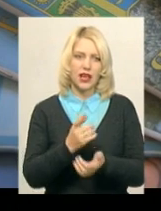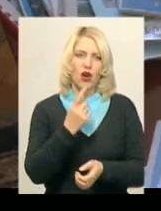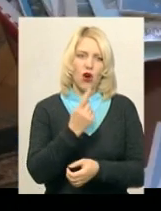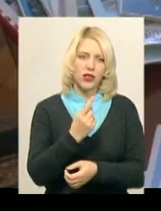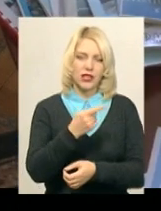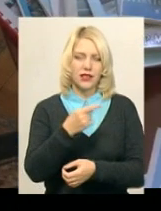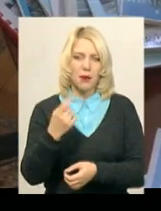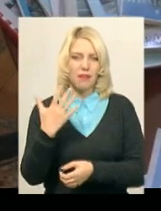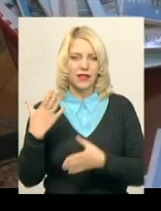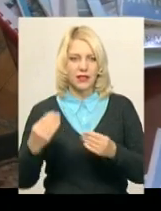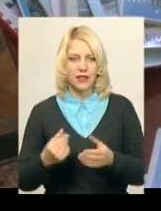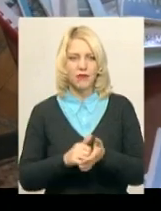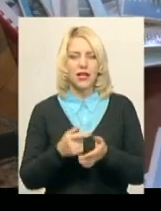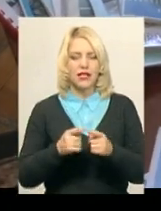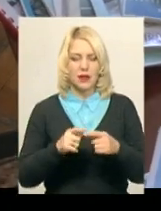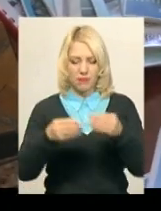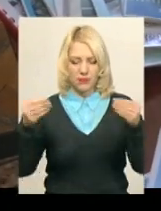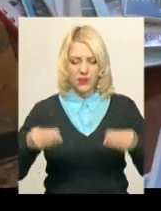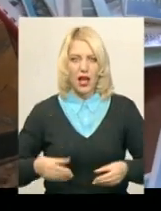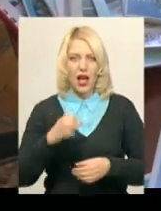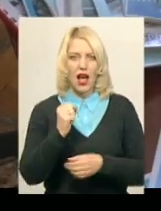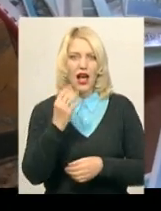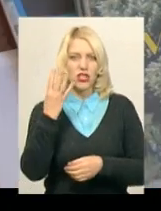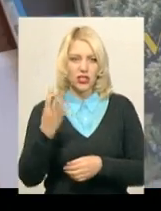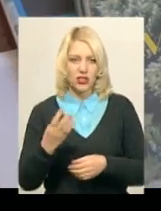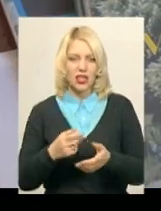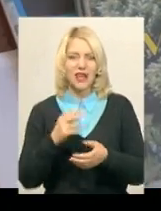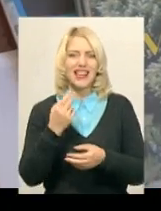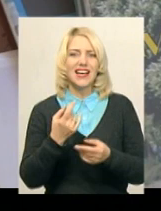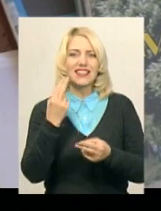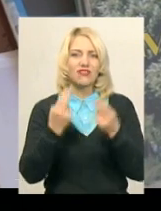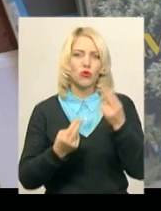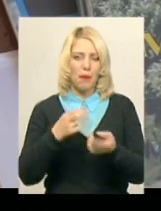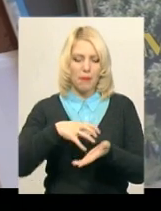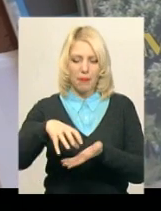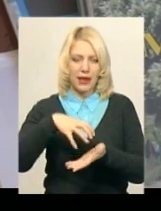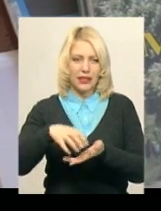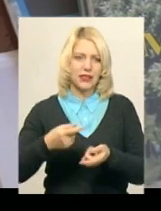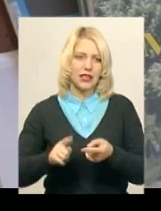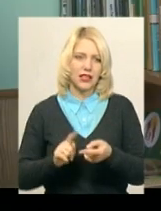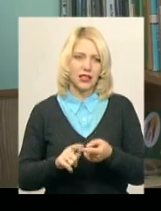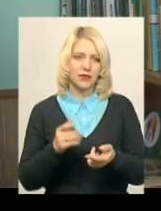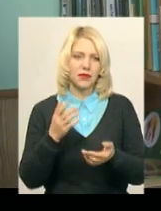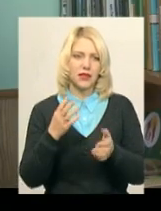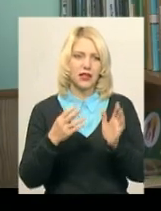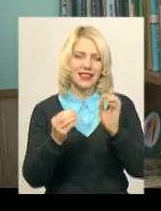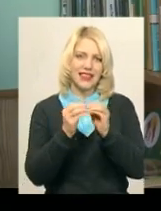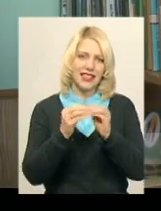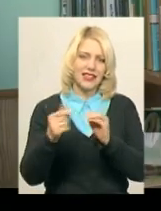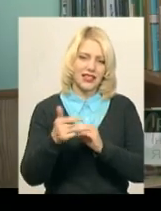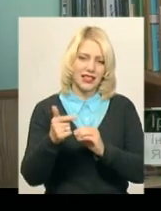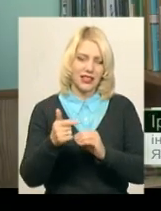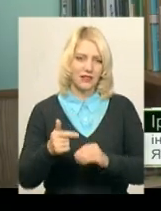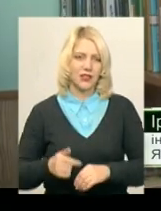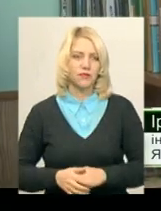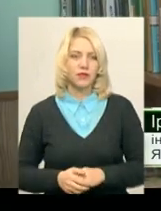Примірник форматом А4 друкують на цифровому принтері. Собі вартість готової книги від 8 до 50 гривень. Є в твердій, є в